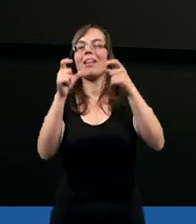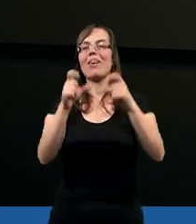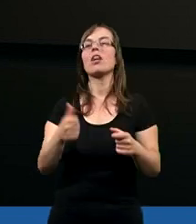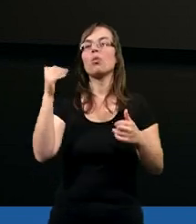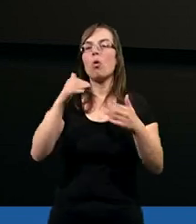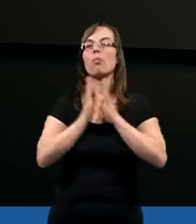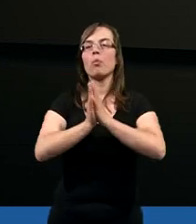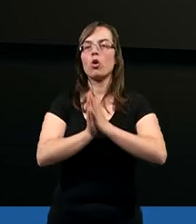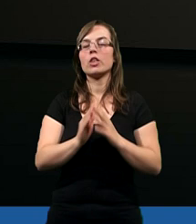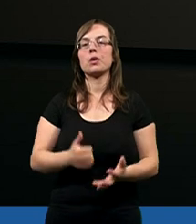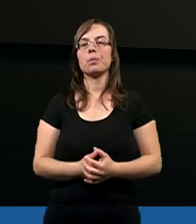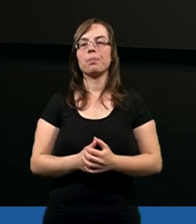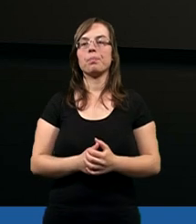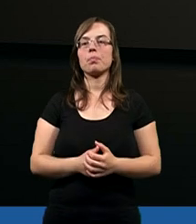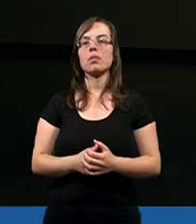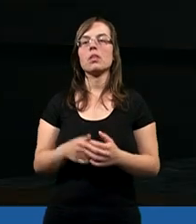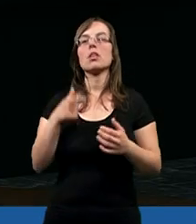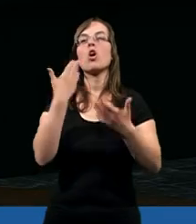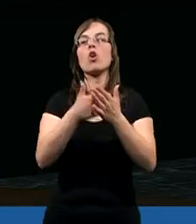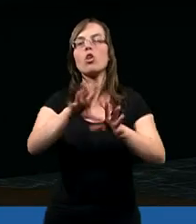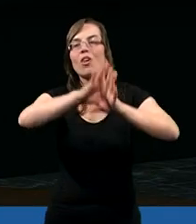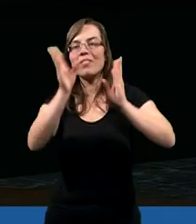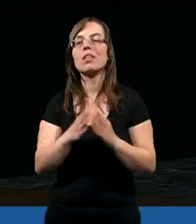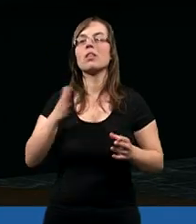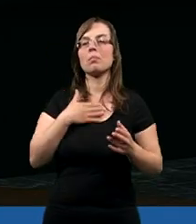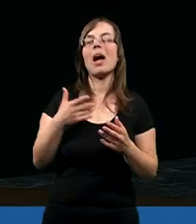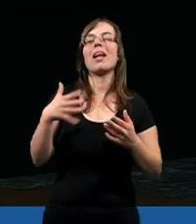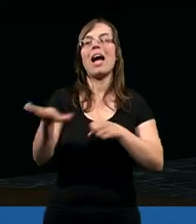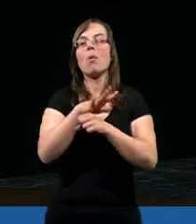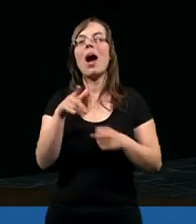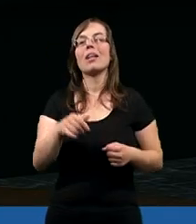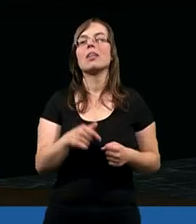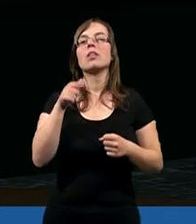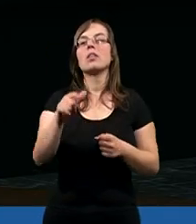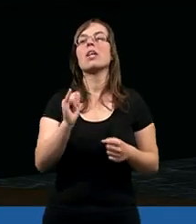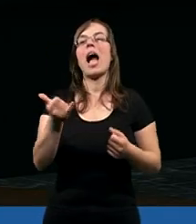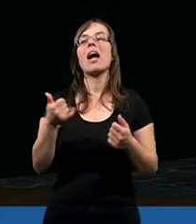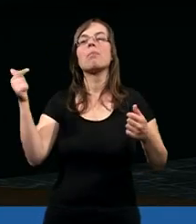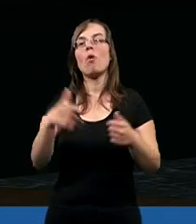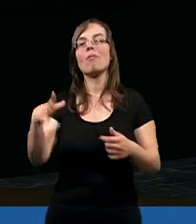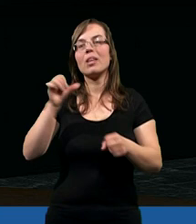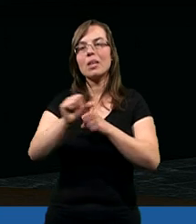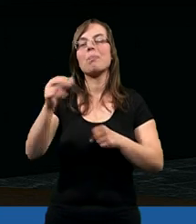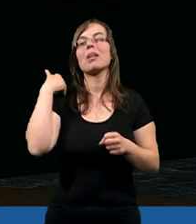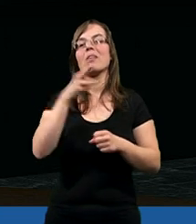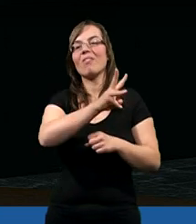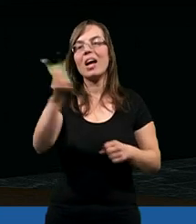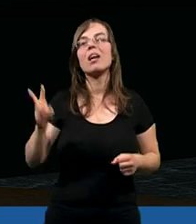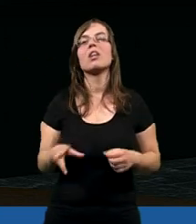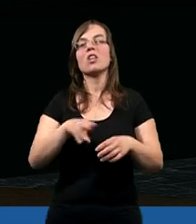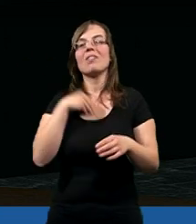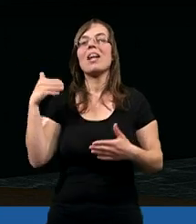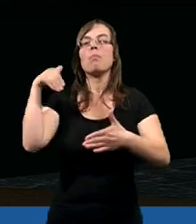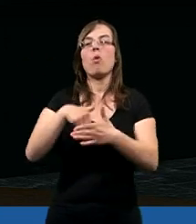jeśli mogę poprosić cię. Skoro to wszystko ma ulec zagładzie, jakimiż powinniście być wy